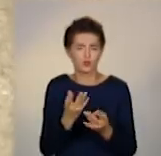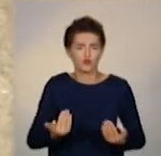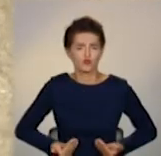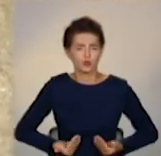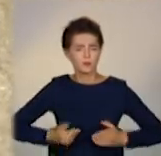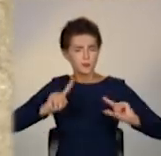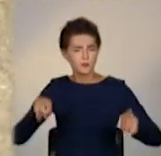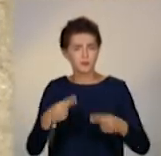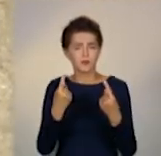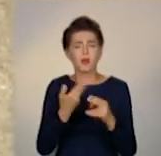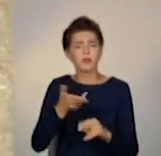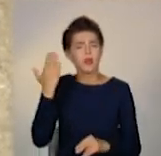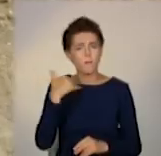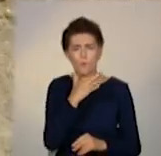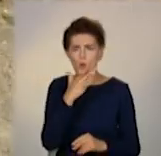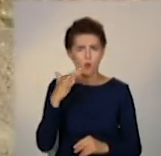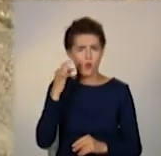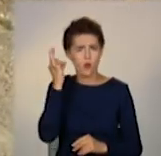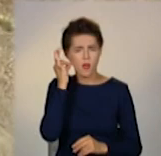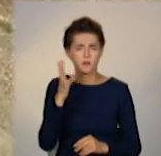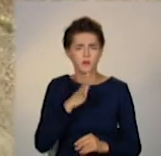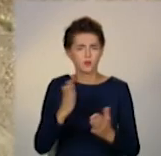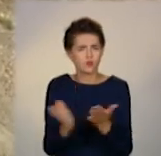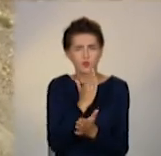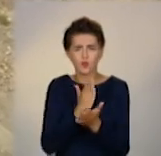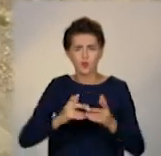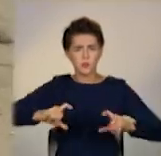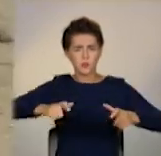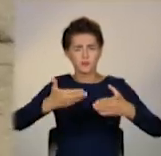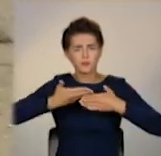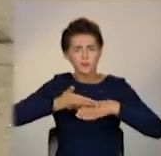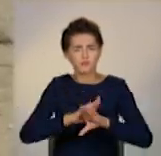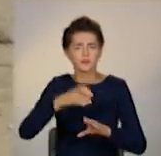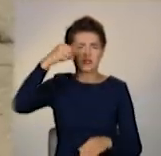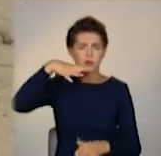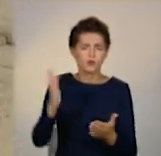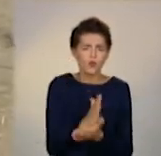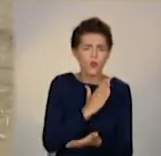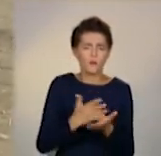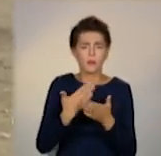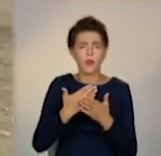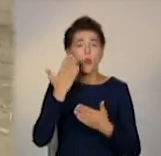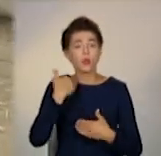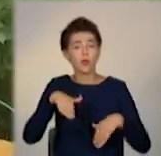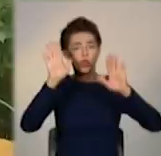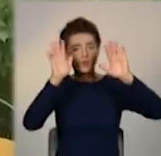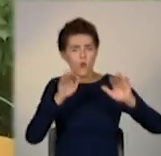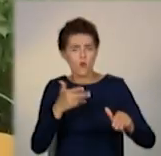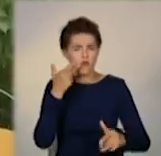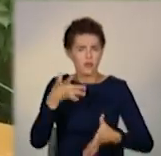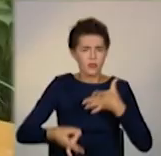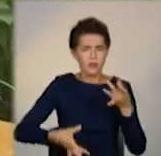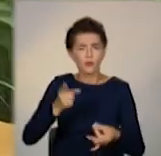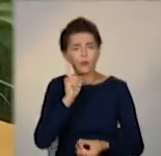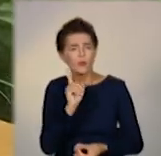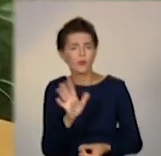Останніми роками це місце було занедбаним. Плитка розбита, ніякого освітлення подекуди після дощу й пройти було неможливо. Та літні